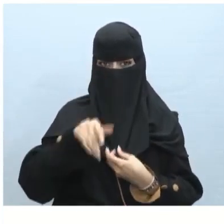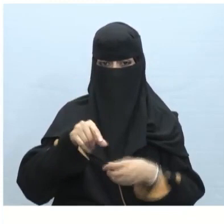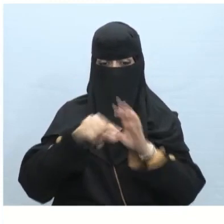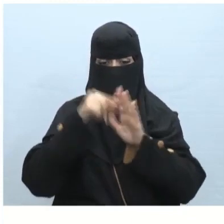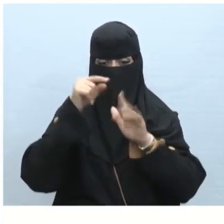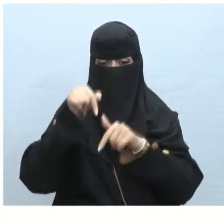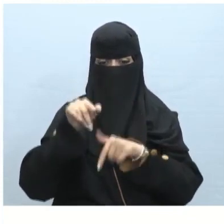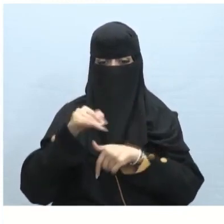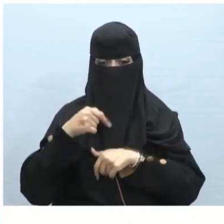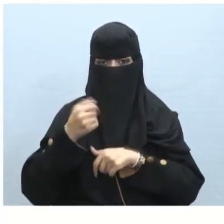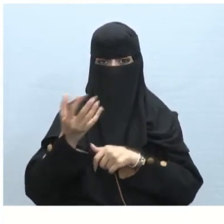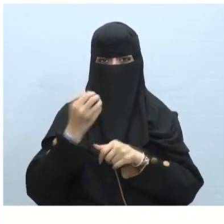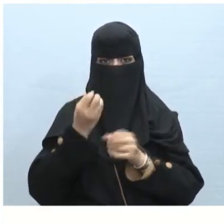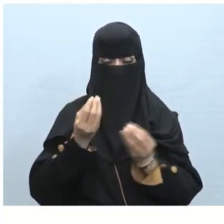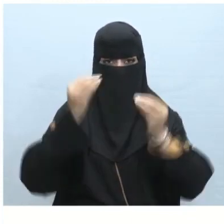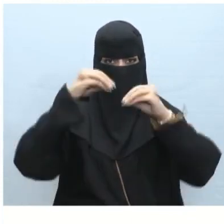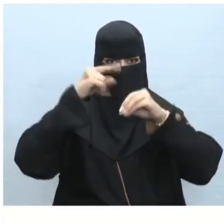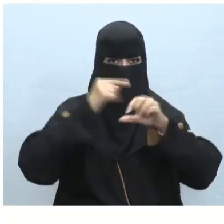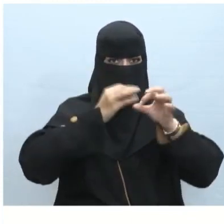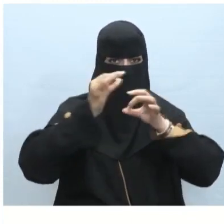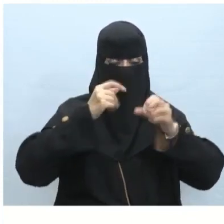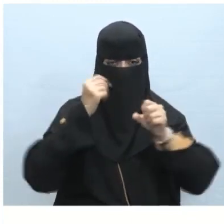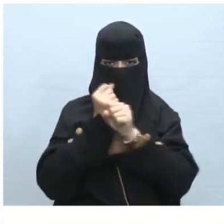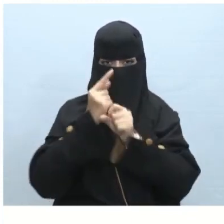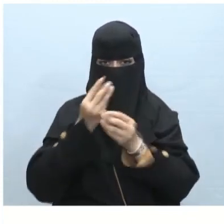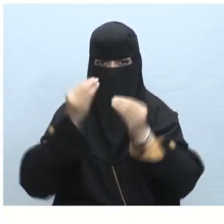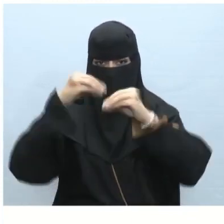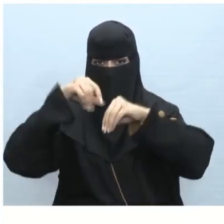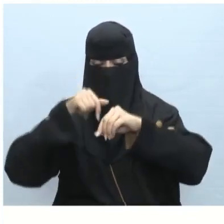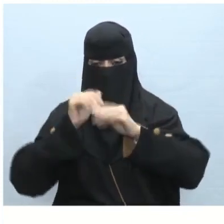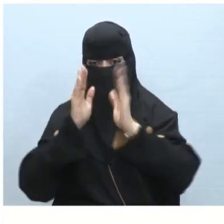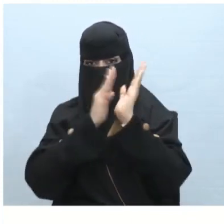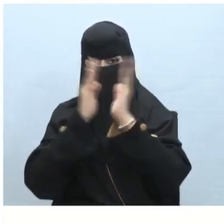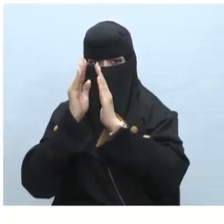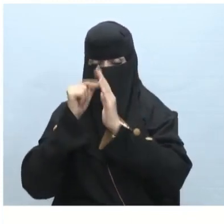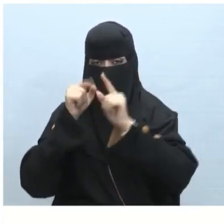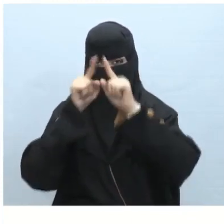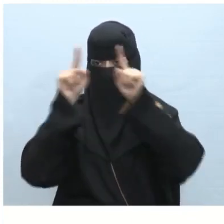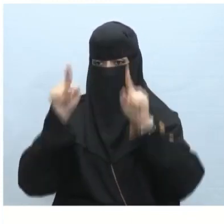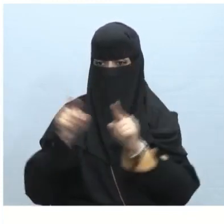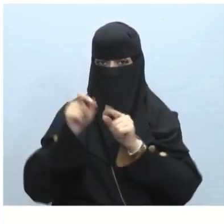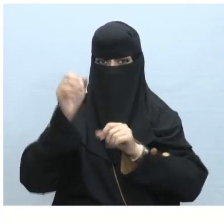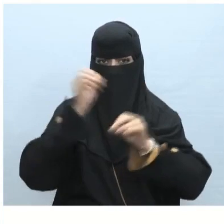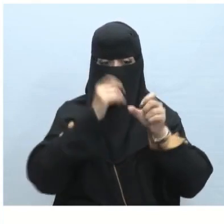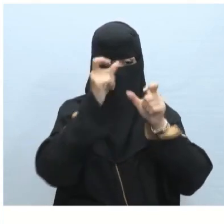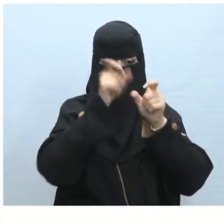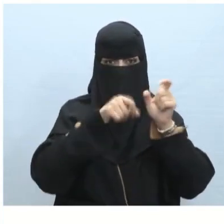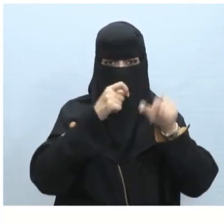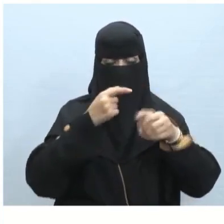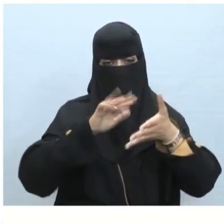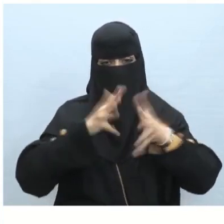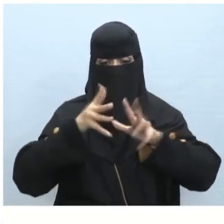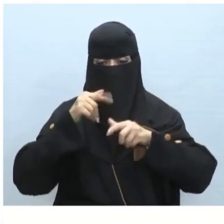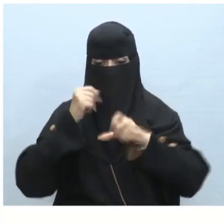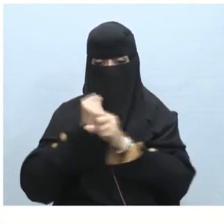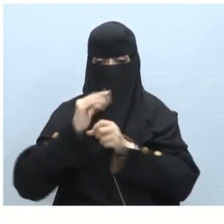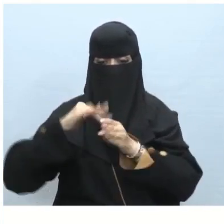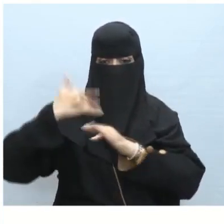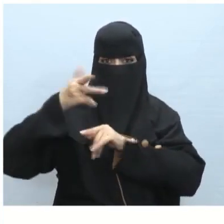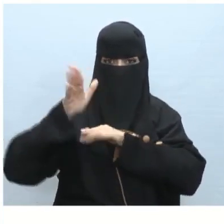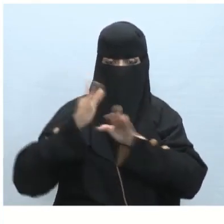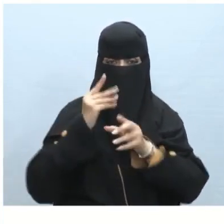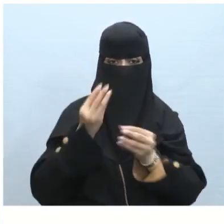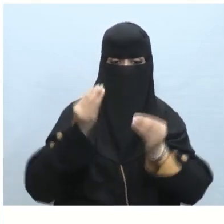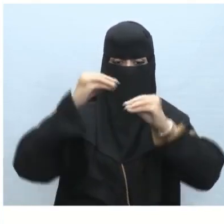الدرس ستثري خطة عملك عن طريق إدراج قائمة مربعة لعملاء الأعمال المحتملي بعد ذلك